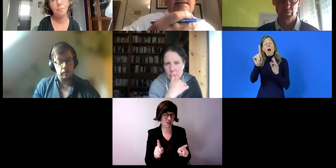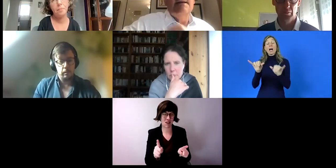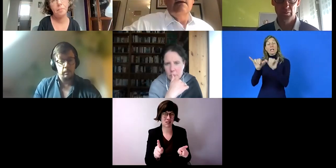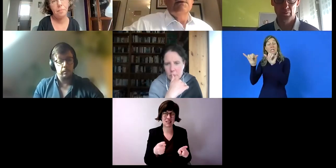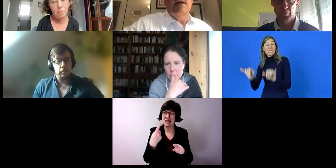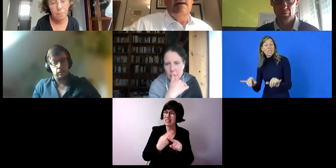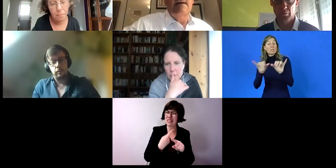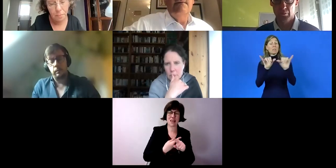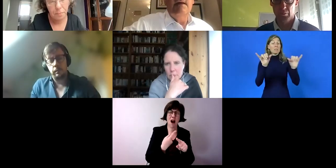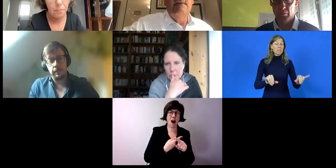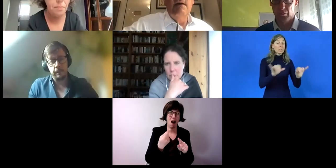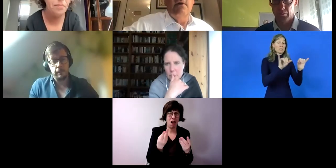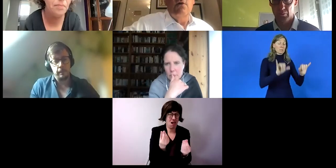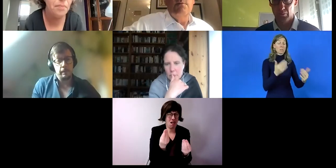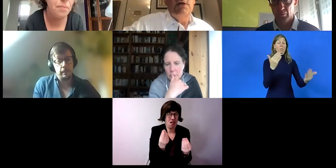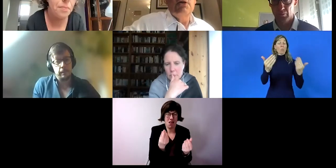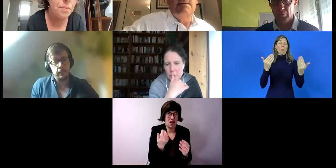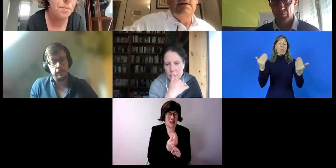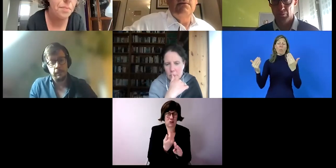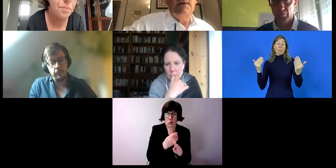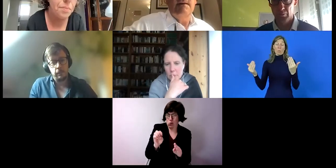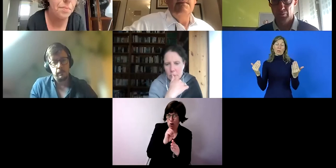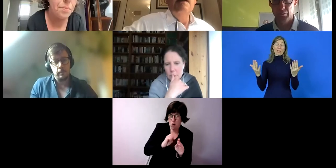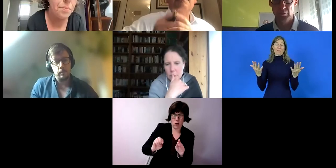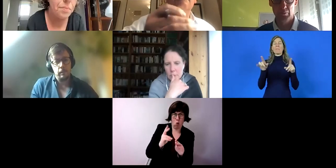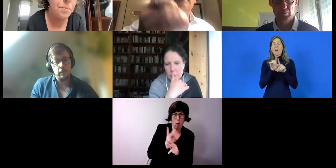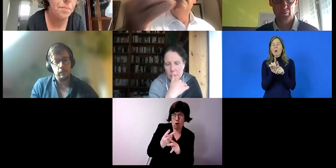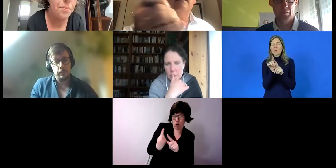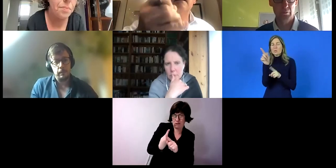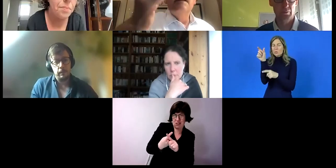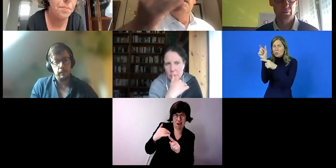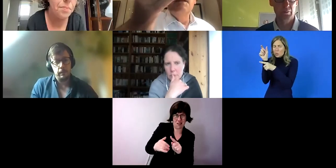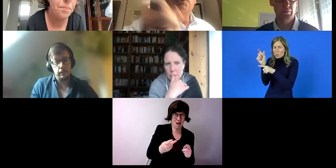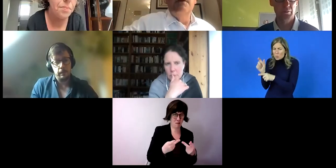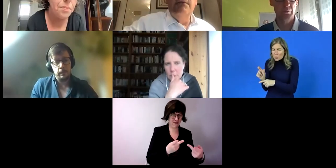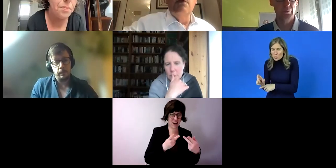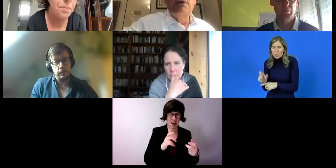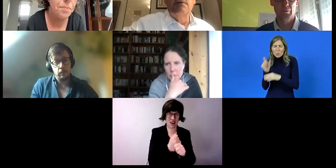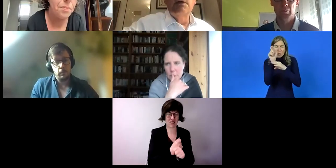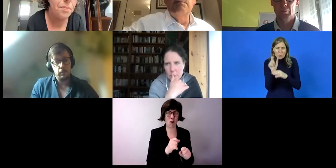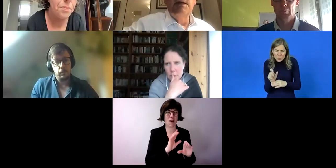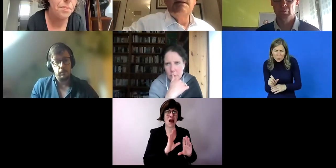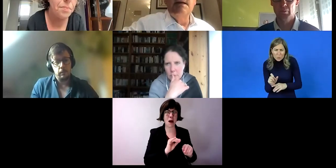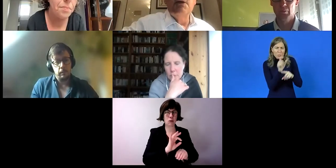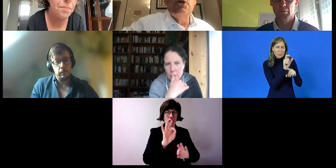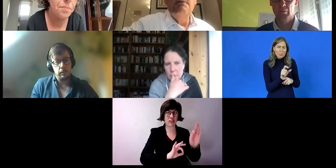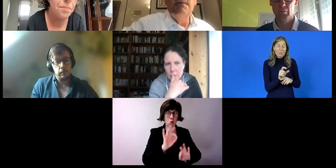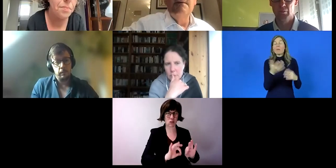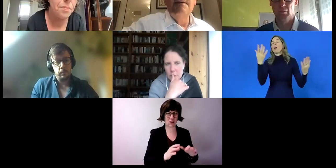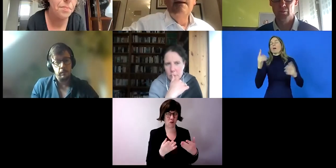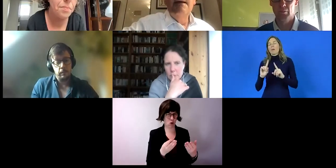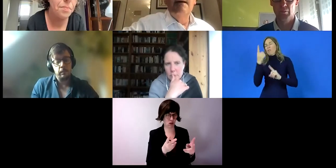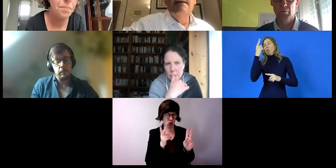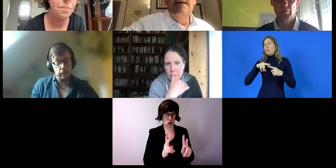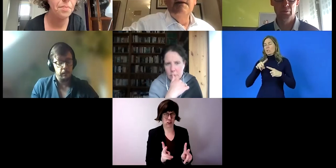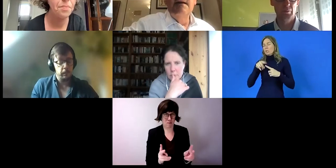Zahlen sind aussagekräftig, die wir auf europäischer Ebene oft haben, weil nicht einmal die Beschäftigungsquote, bin ich sicher, stimmt,